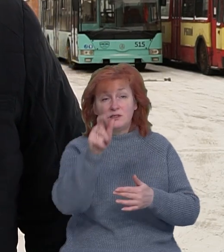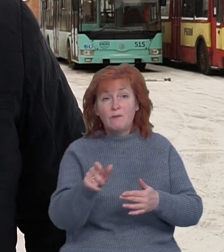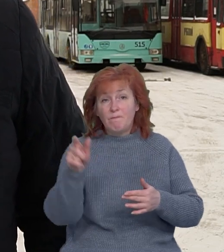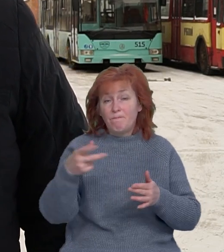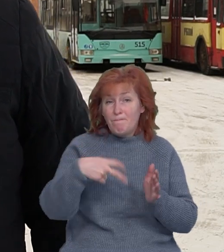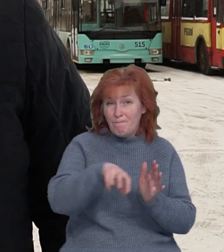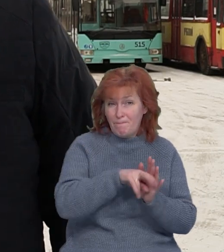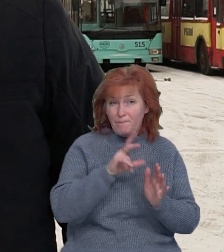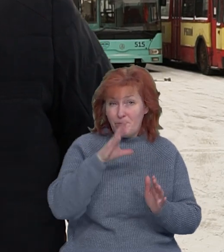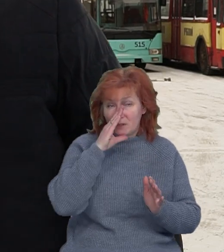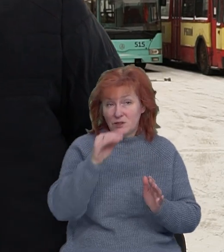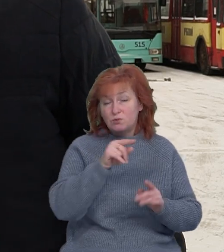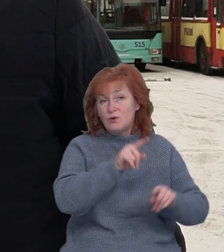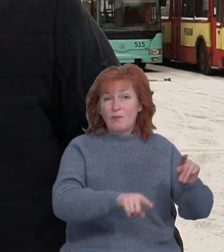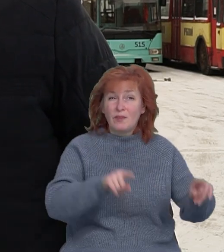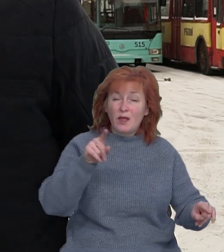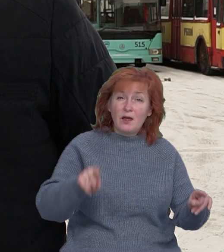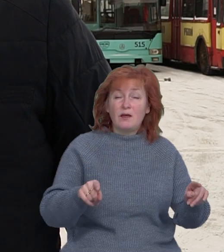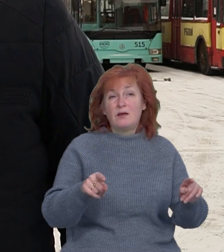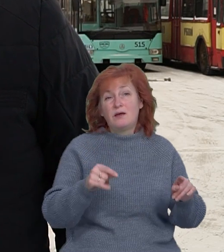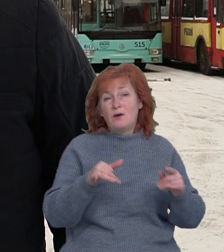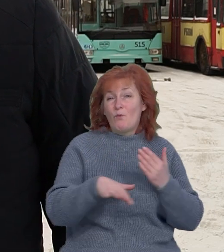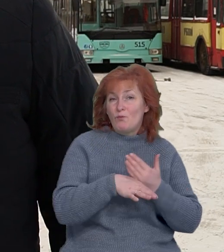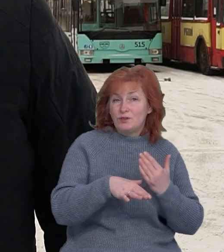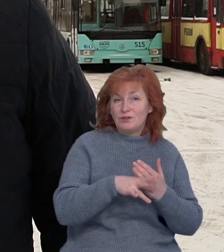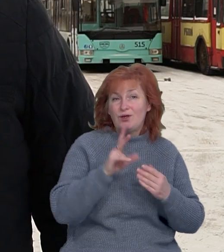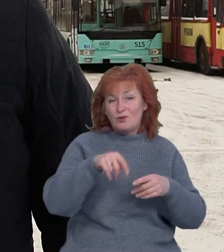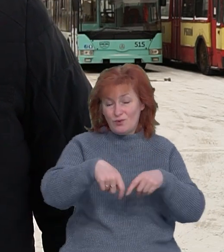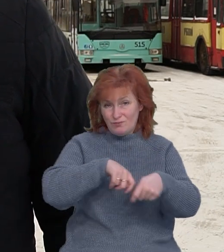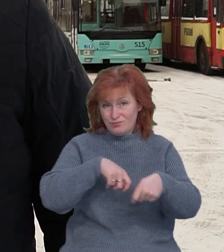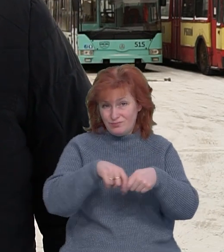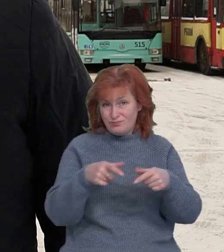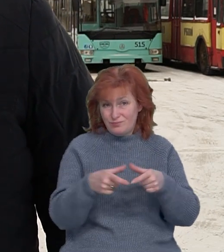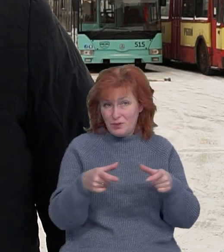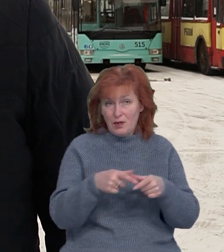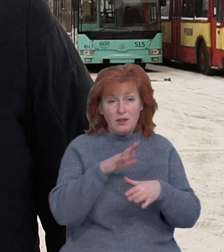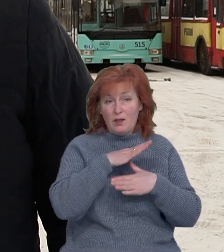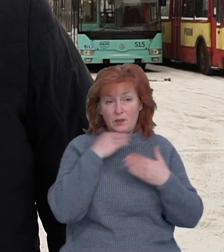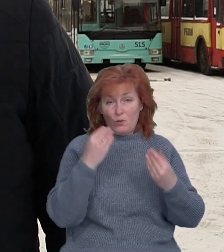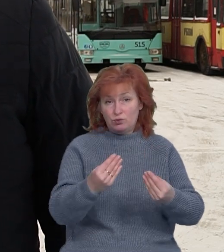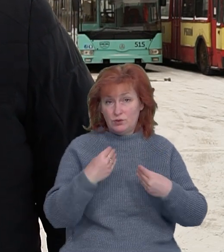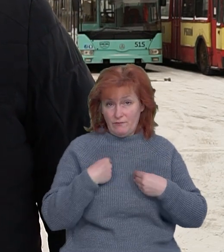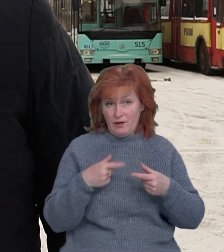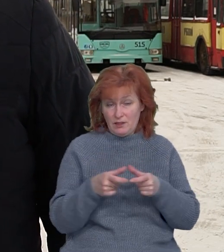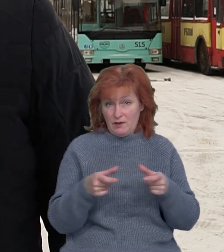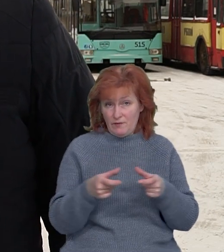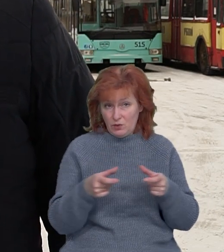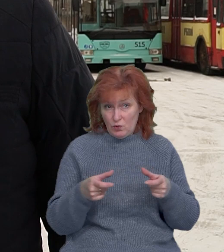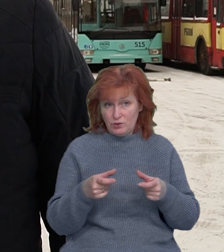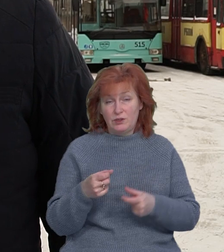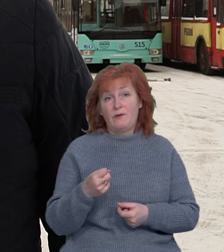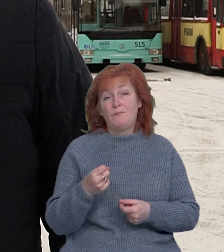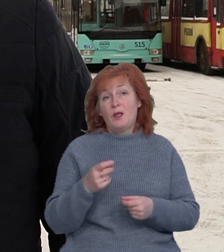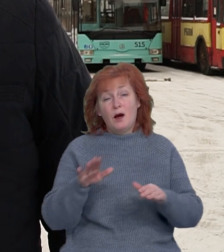що деякі представники перевізників, одії чи їхніх помічники не хочуть надавати квиток за 12